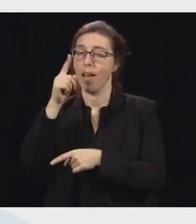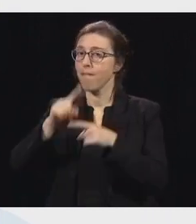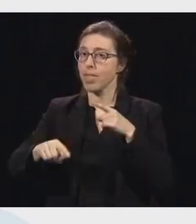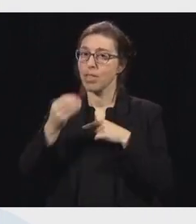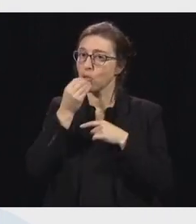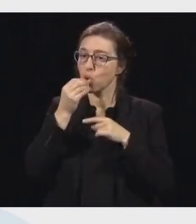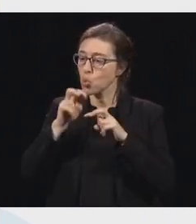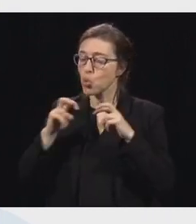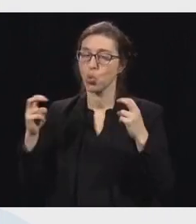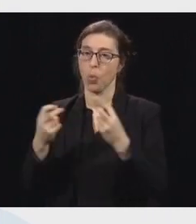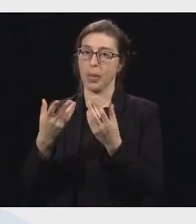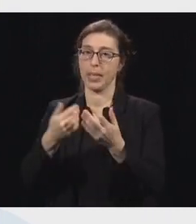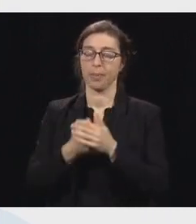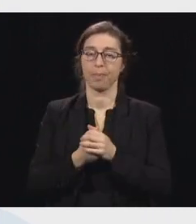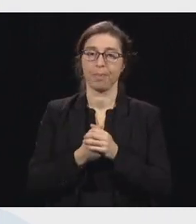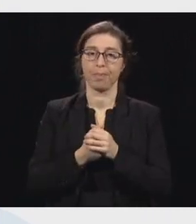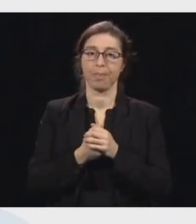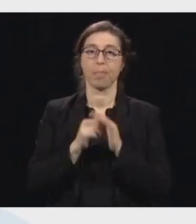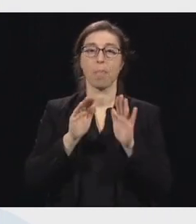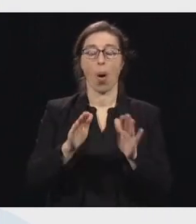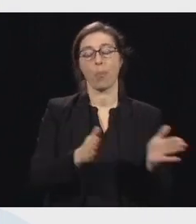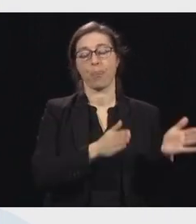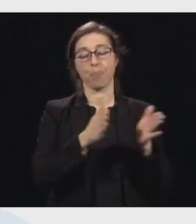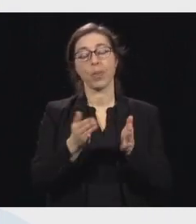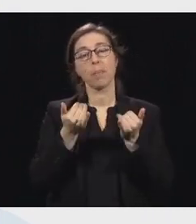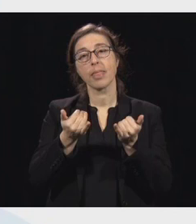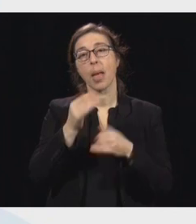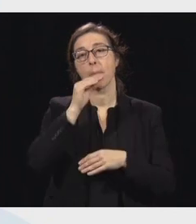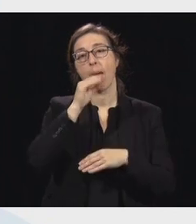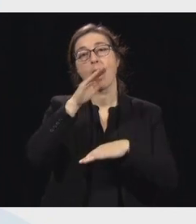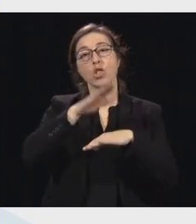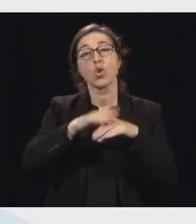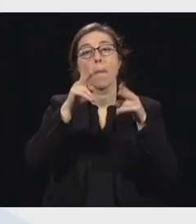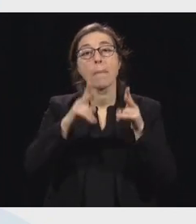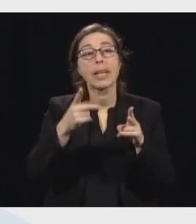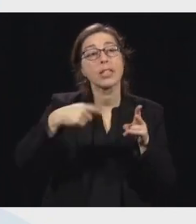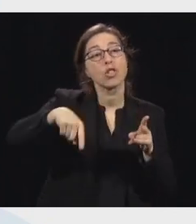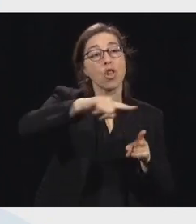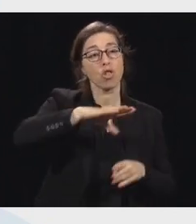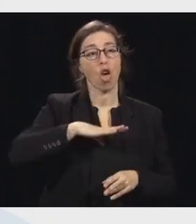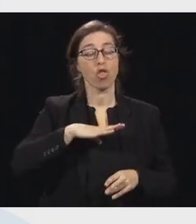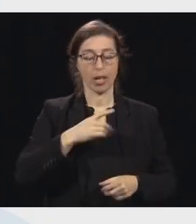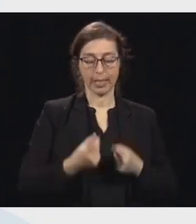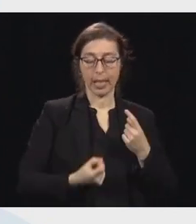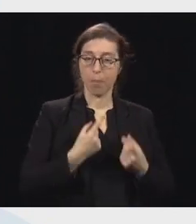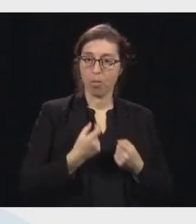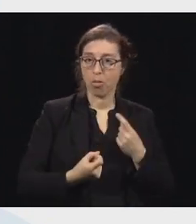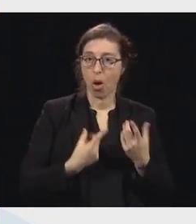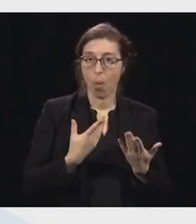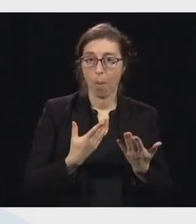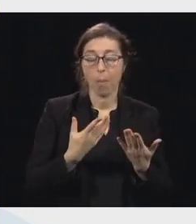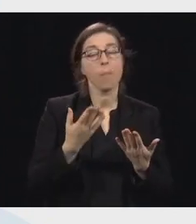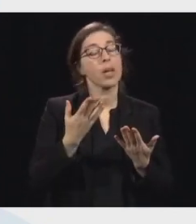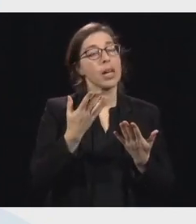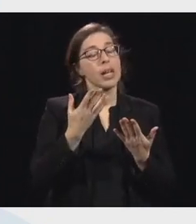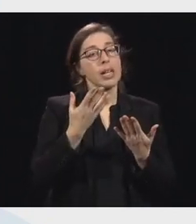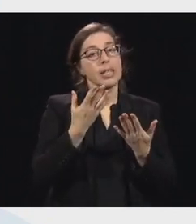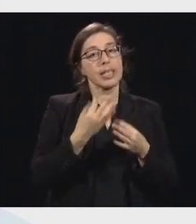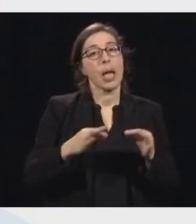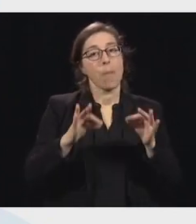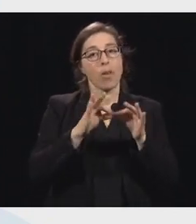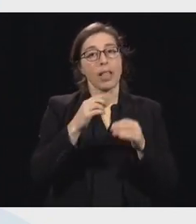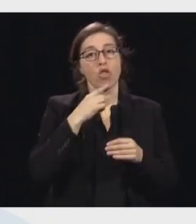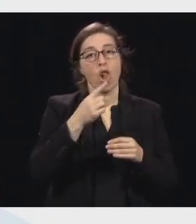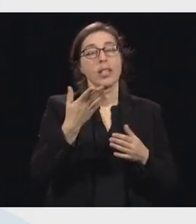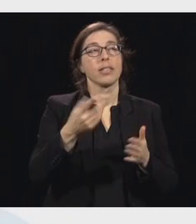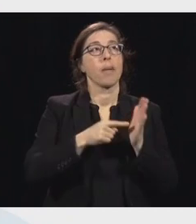Maintenant, les personnes qui ont des symptômes, c'est important de le préciser. Les symptômes, vous avez de la